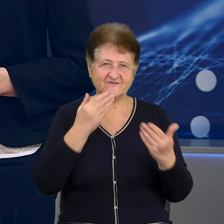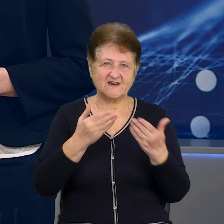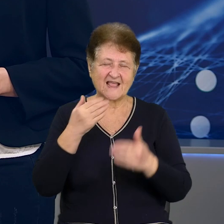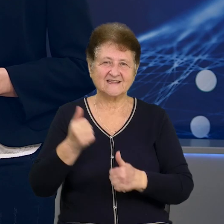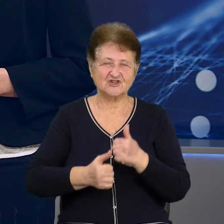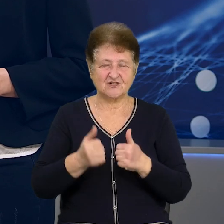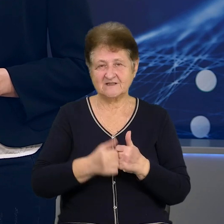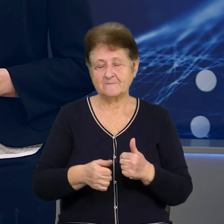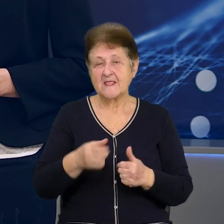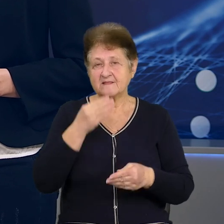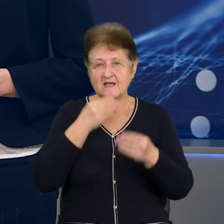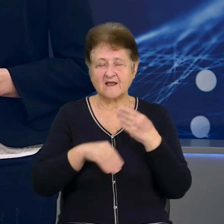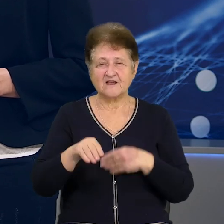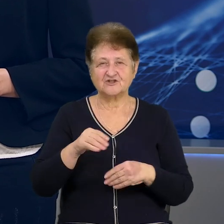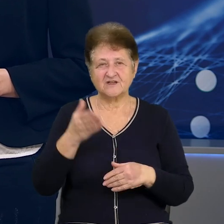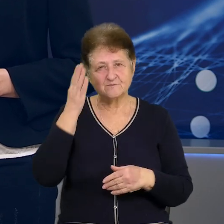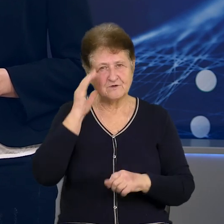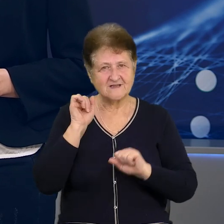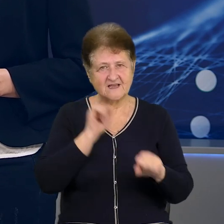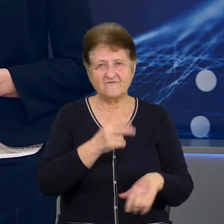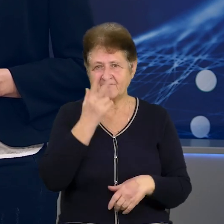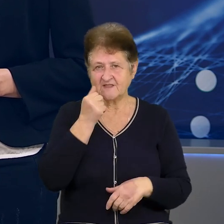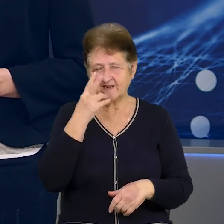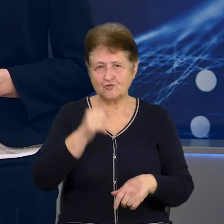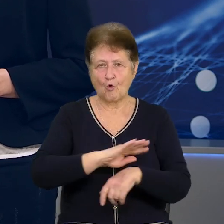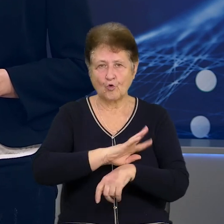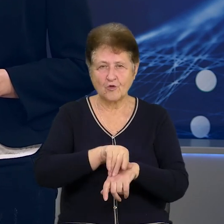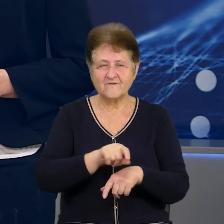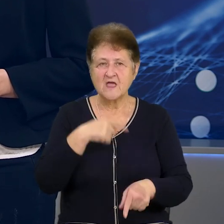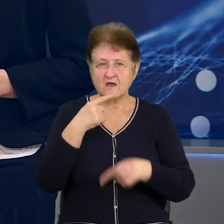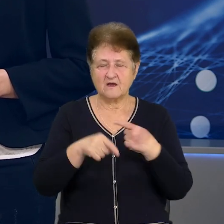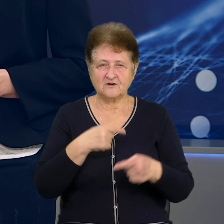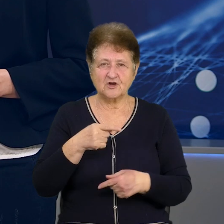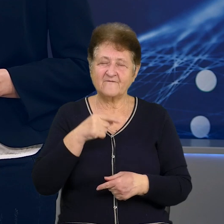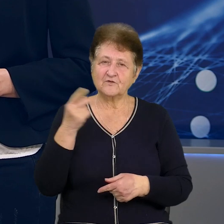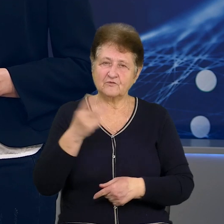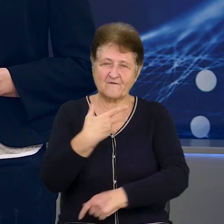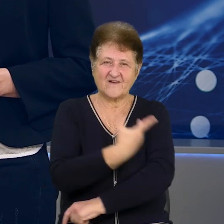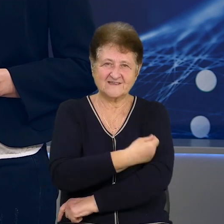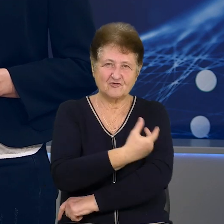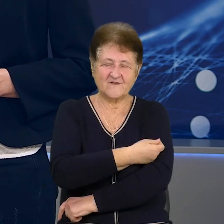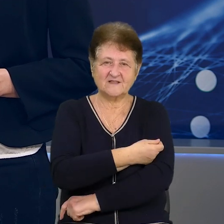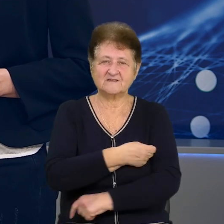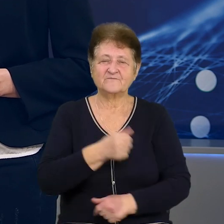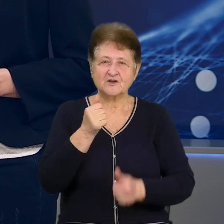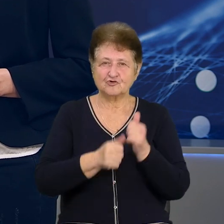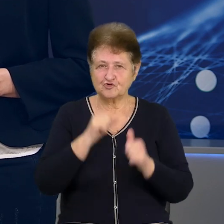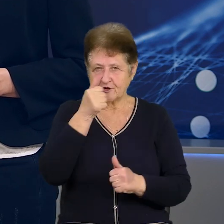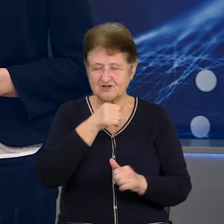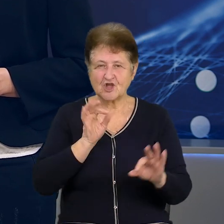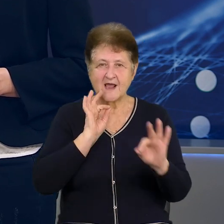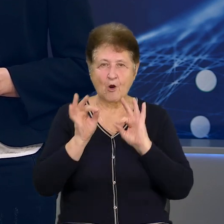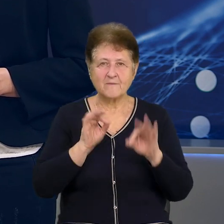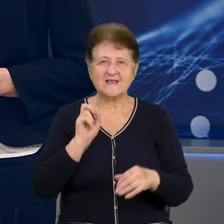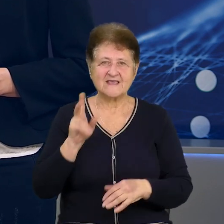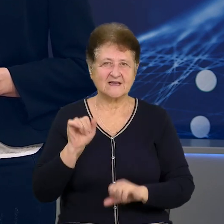Найкращий спосіб захистити себе від грипу та коронавірусу, каже Артем Ярушенко, вакцинуватися. Є й щорічні рекомендації,